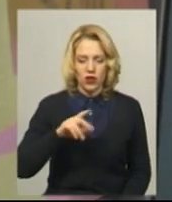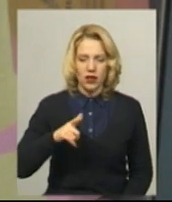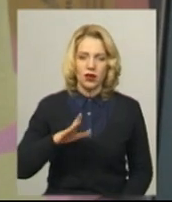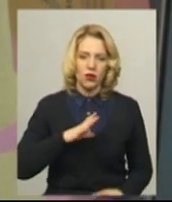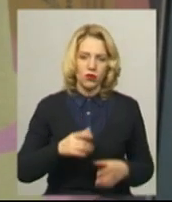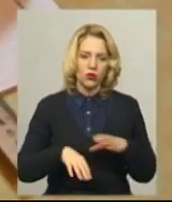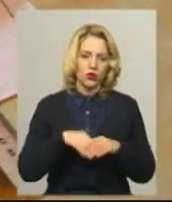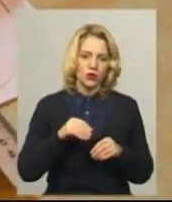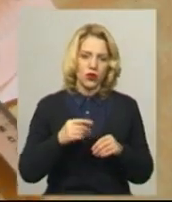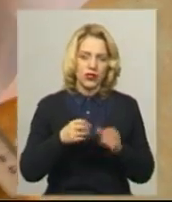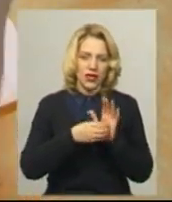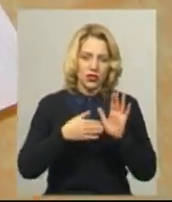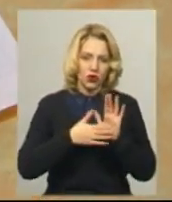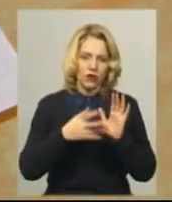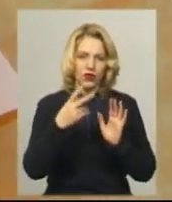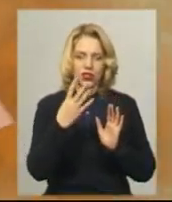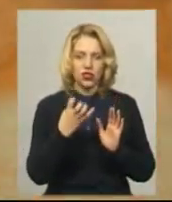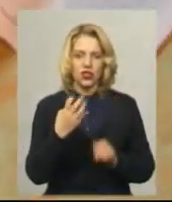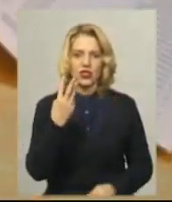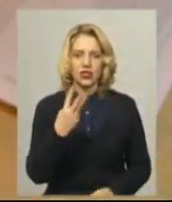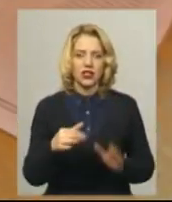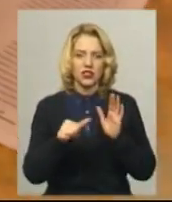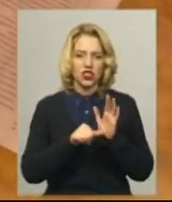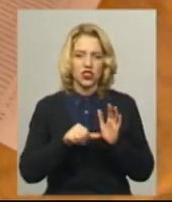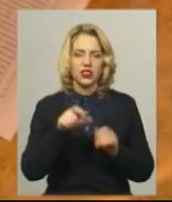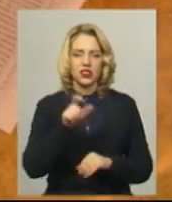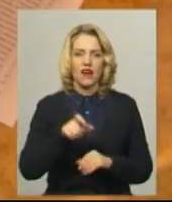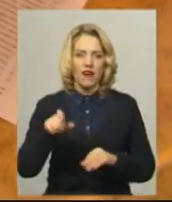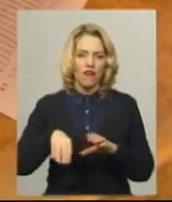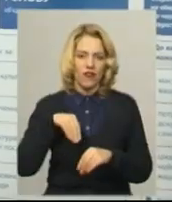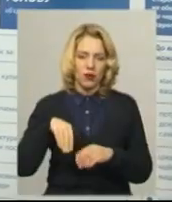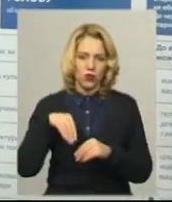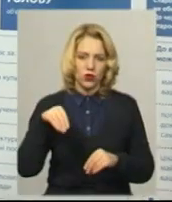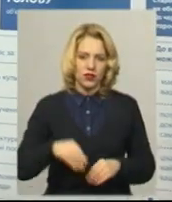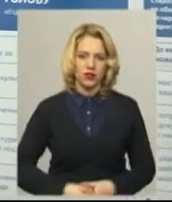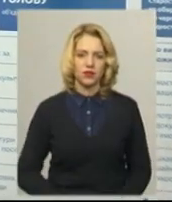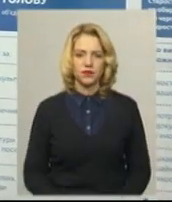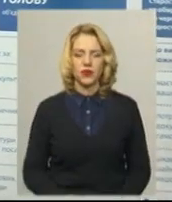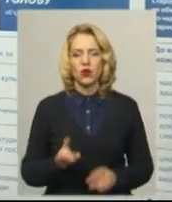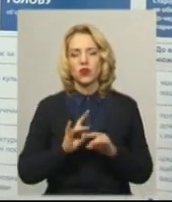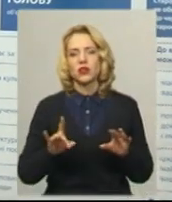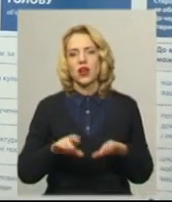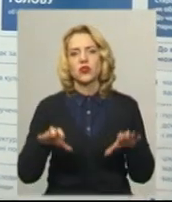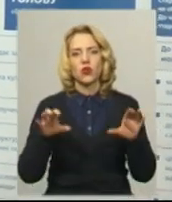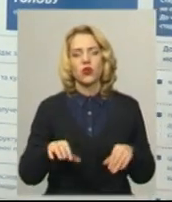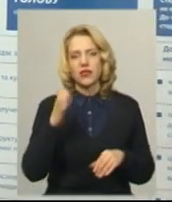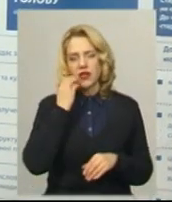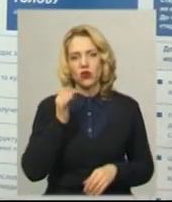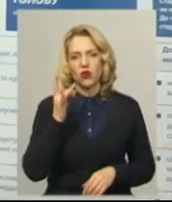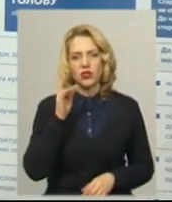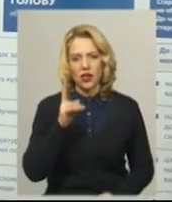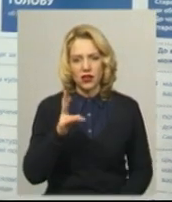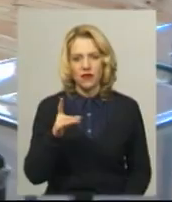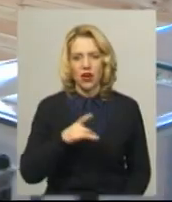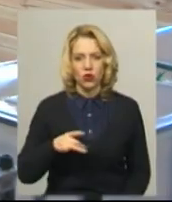зареєстровано 2436 виборців, каже голова Сахновецької сільської виборчої комісії Старокостянтинівського району Діна